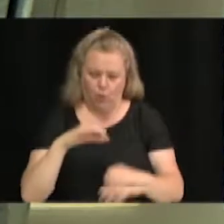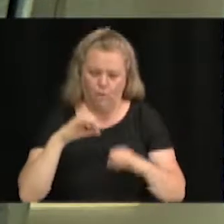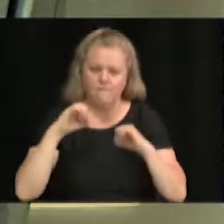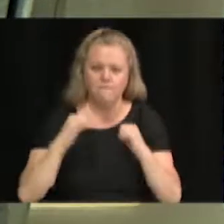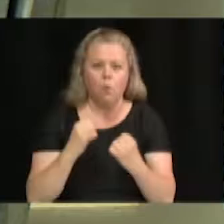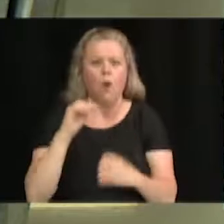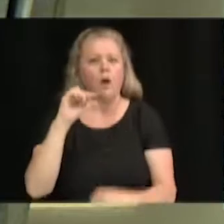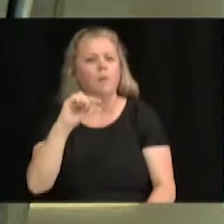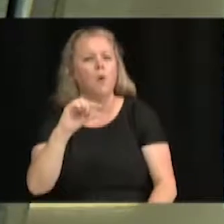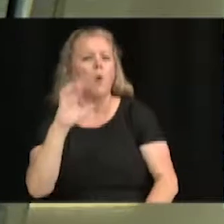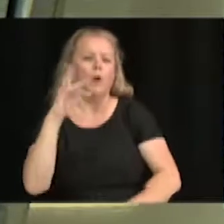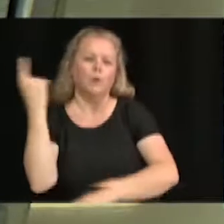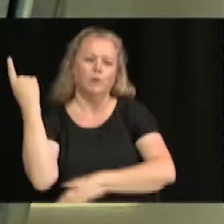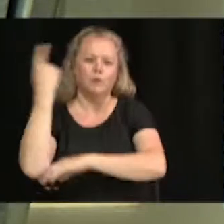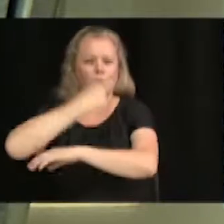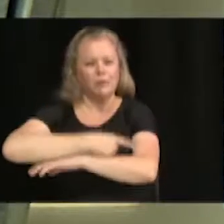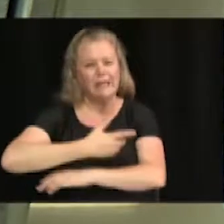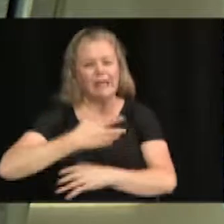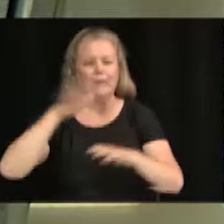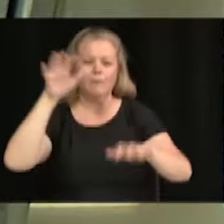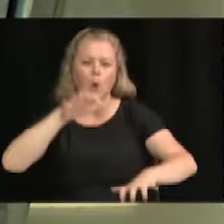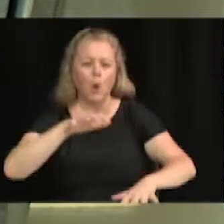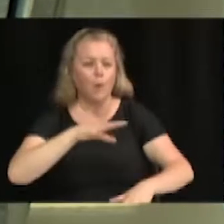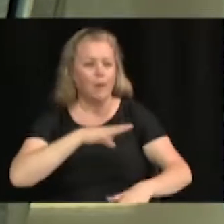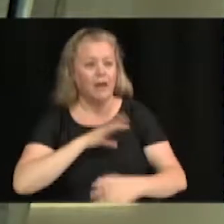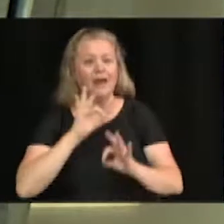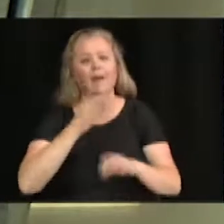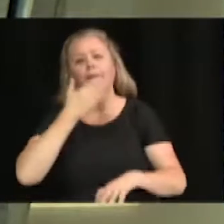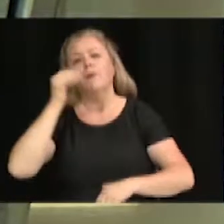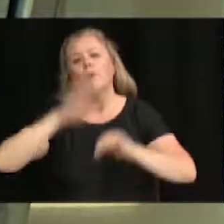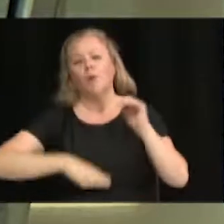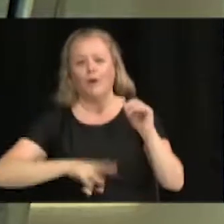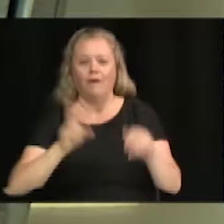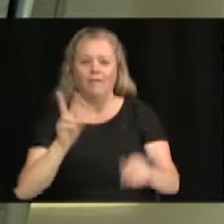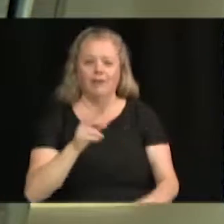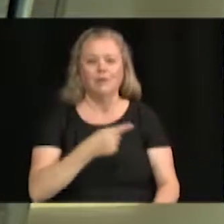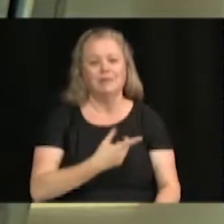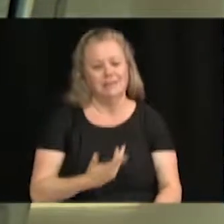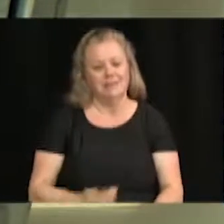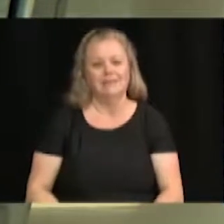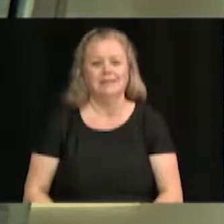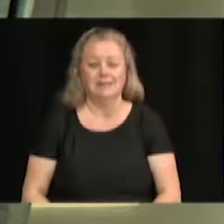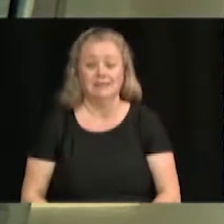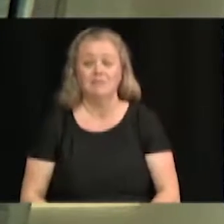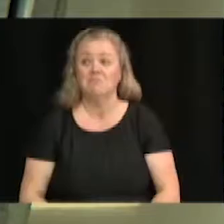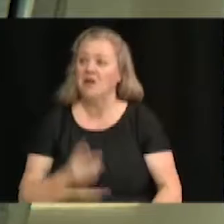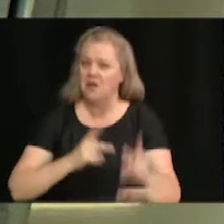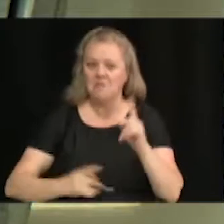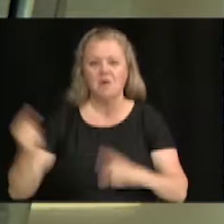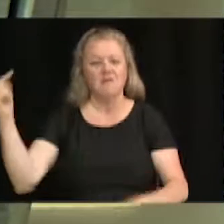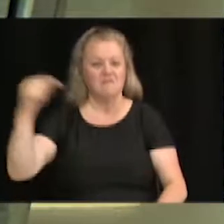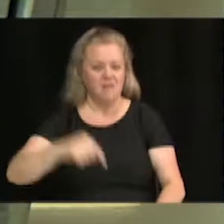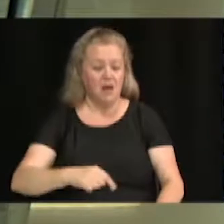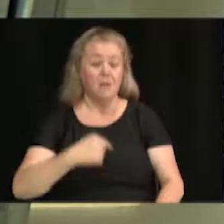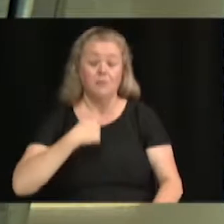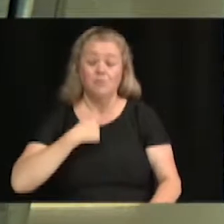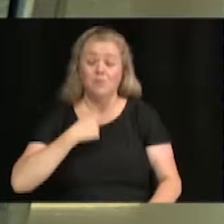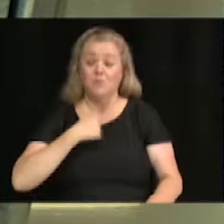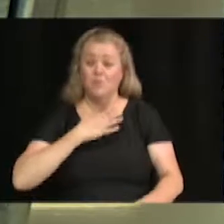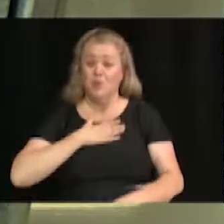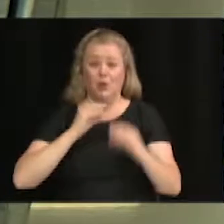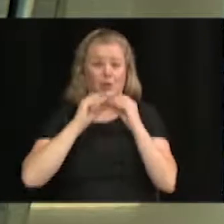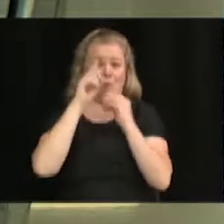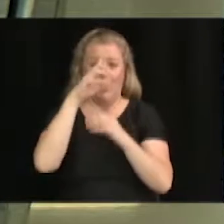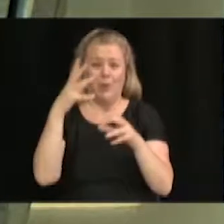mais c'était beaucoup mieux que le vendredi. Puis les gens se sont déplacés. On les remercie d'ailleurs. Et puis mon grand, grand succès là-dedans